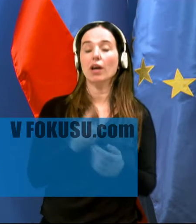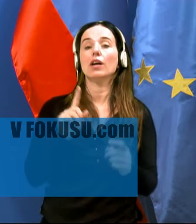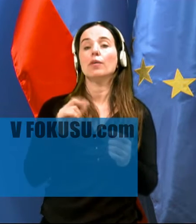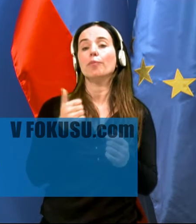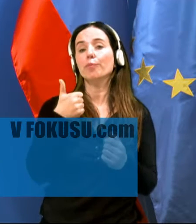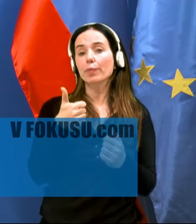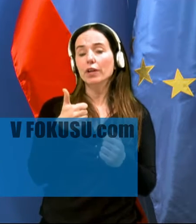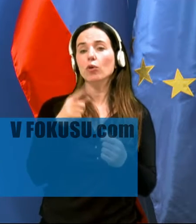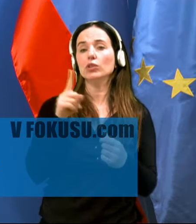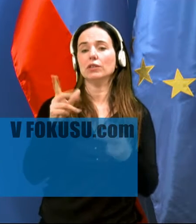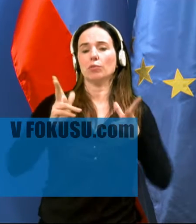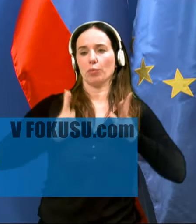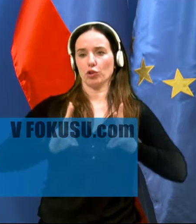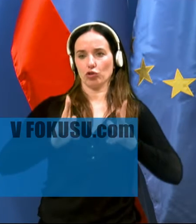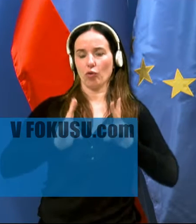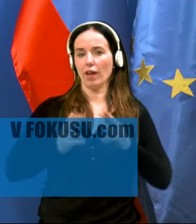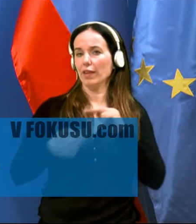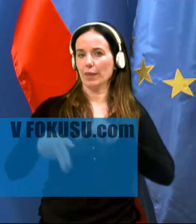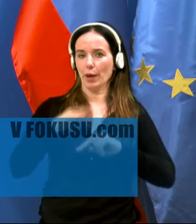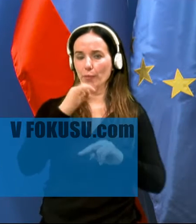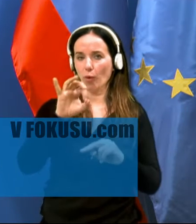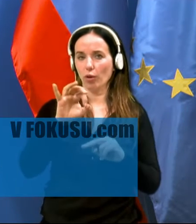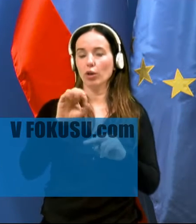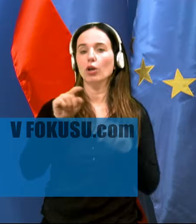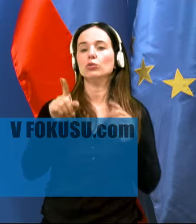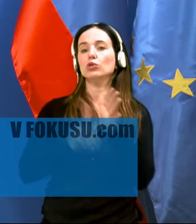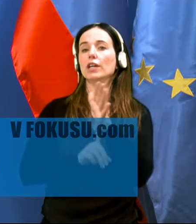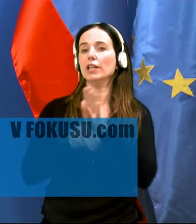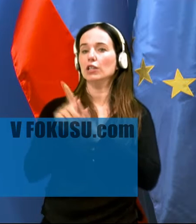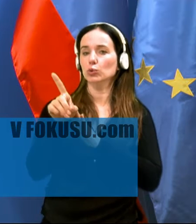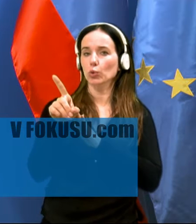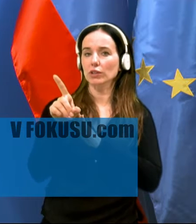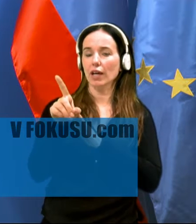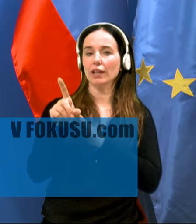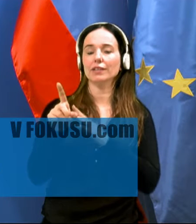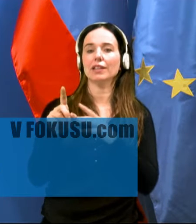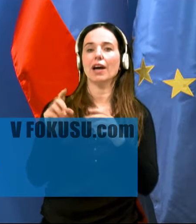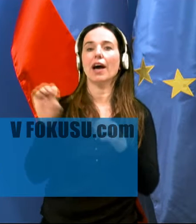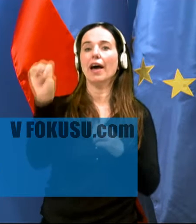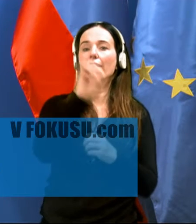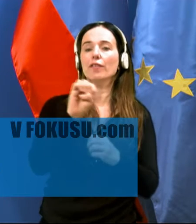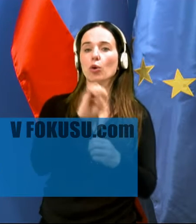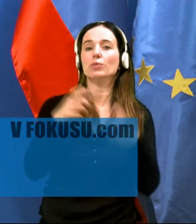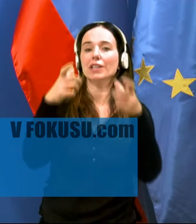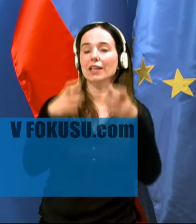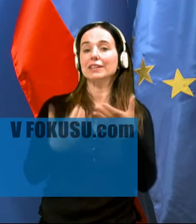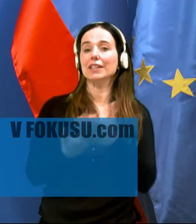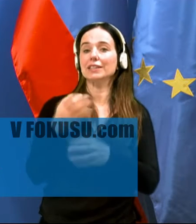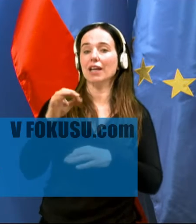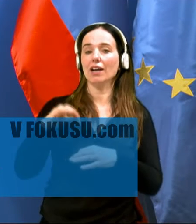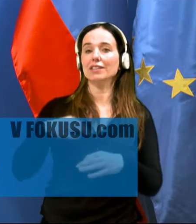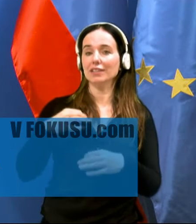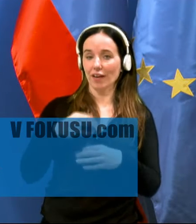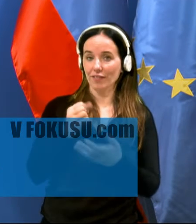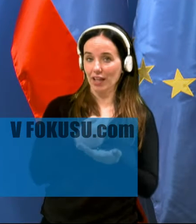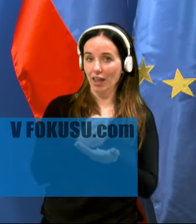tem, kar smo najbolj pričakovali in sicer rezultat Evropske agencije za zdravila, ki